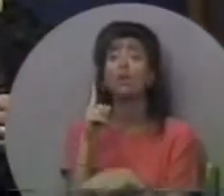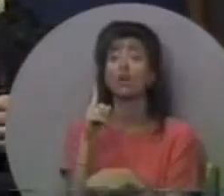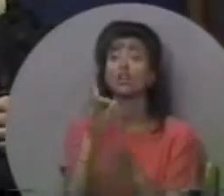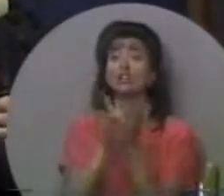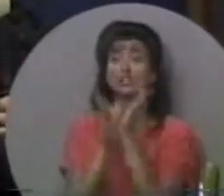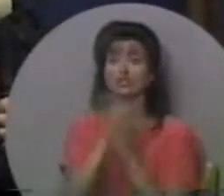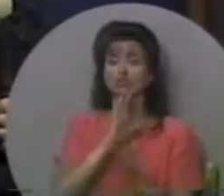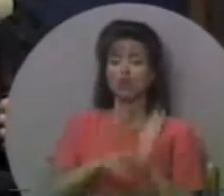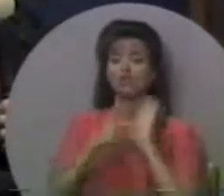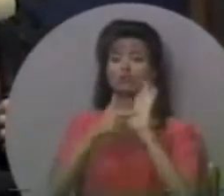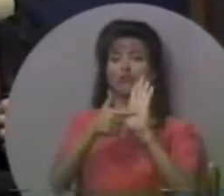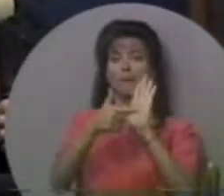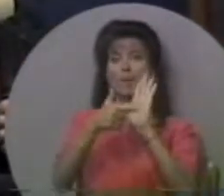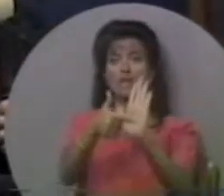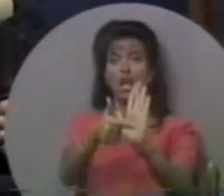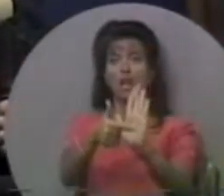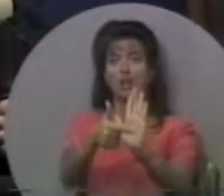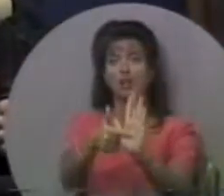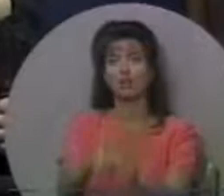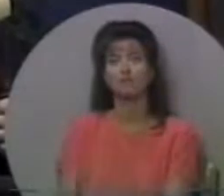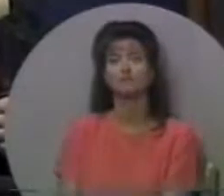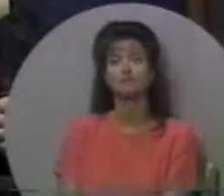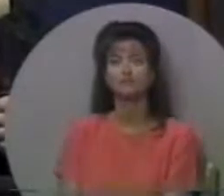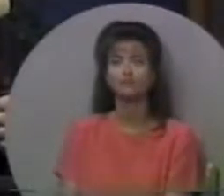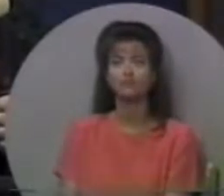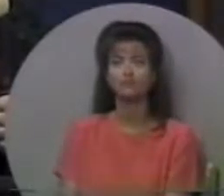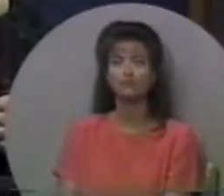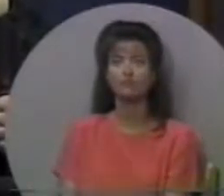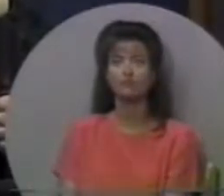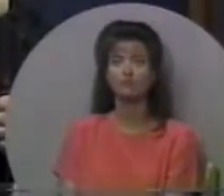Ми покликані представляти Ісуса Христа.